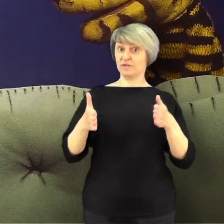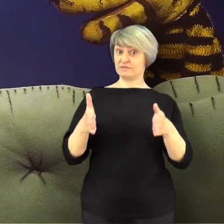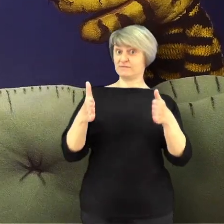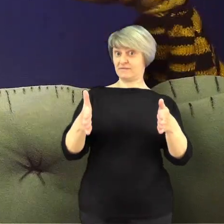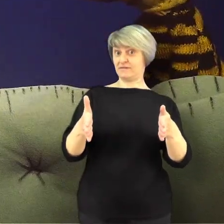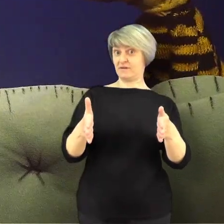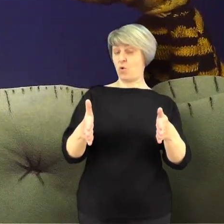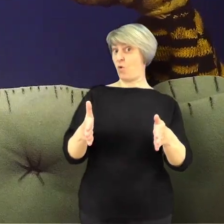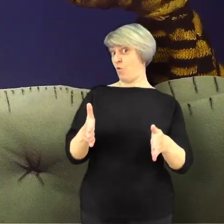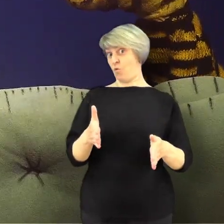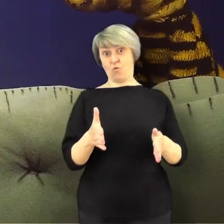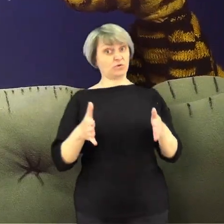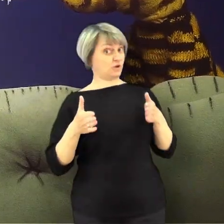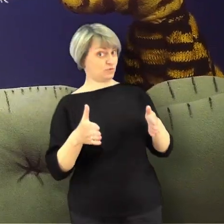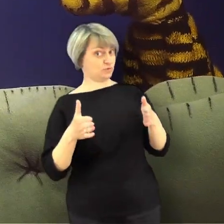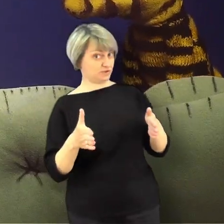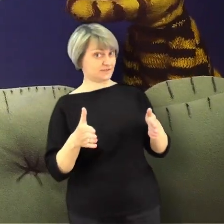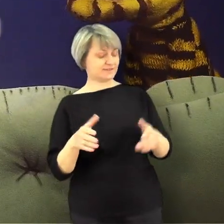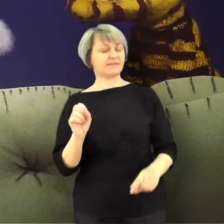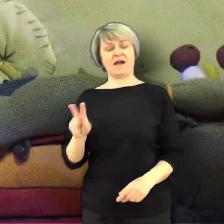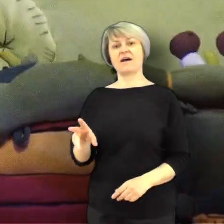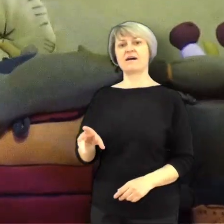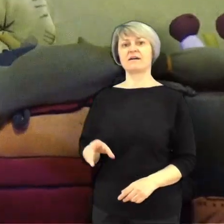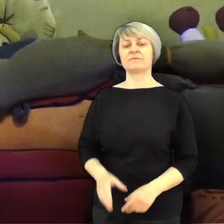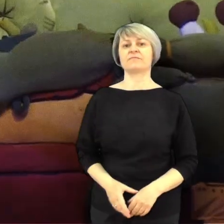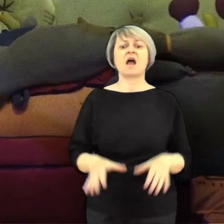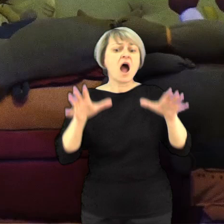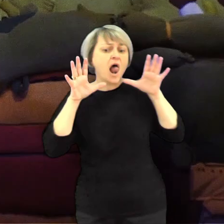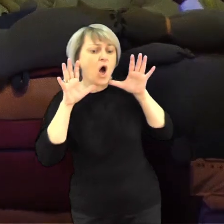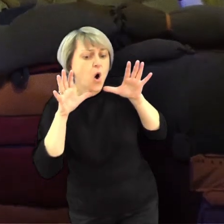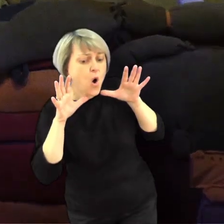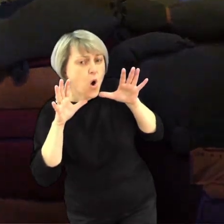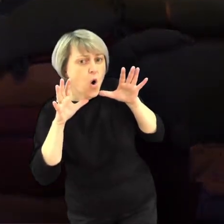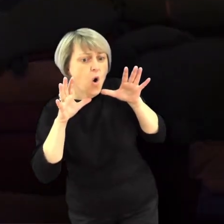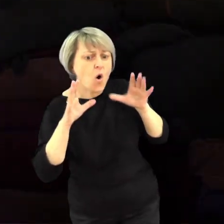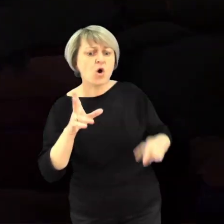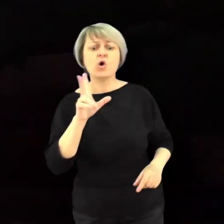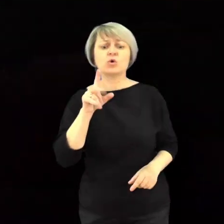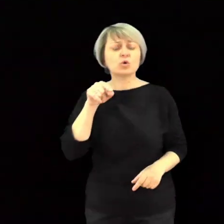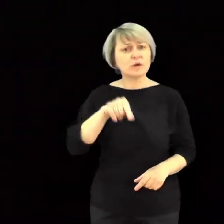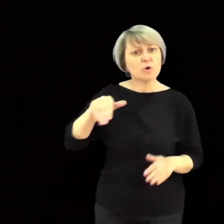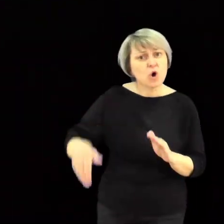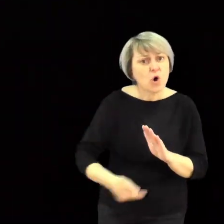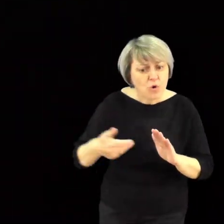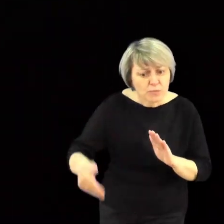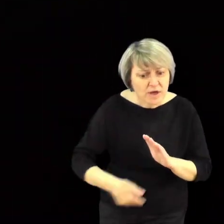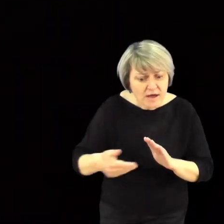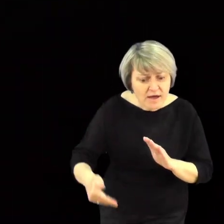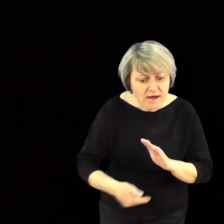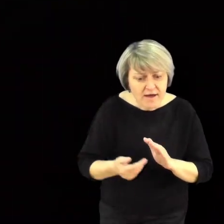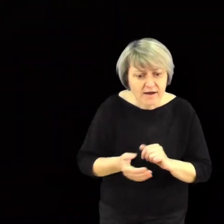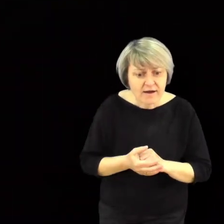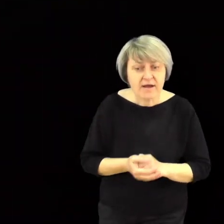ulicy Na ulicy? Tak! Halo! Czy ktoś tam